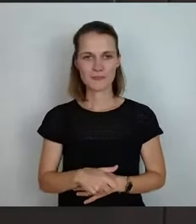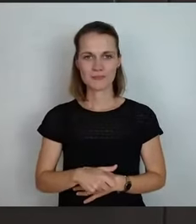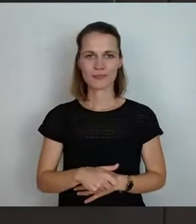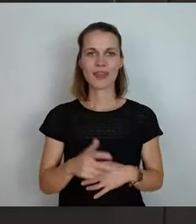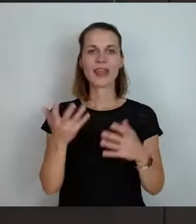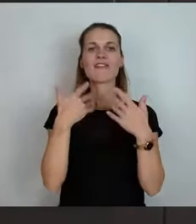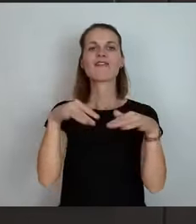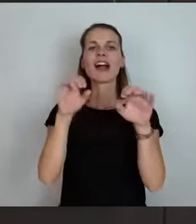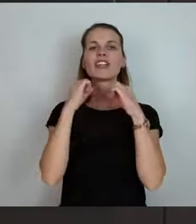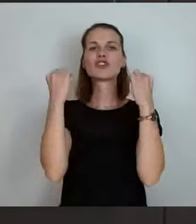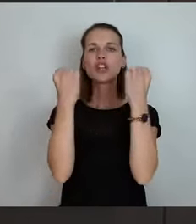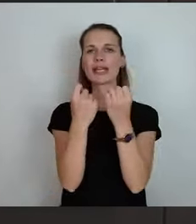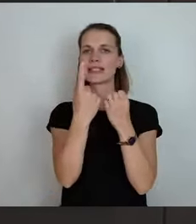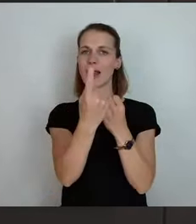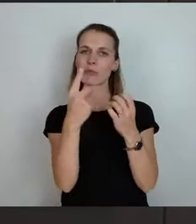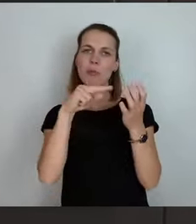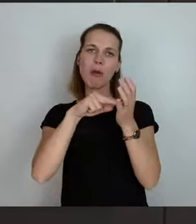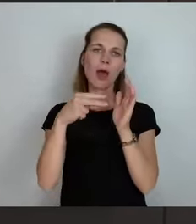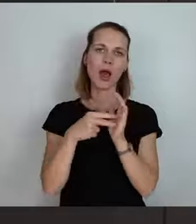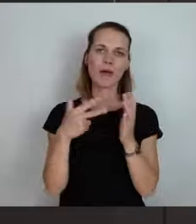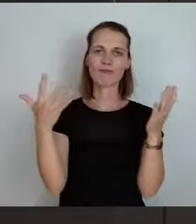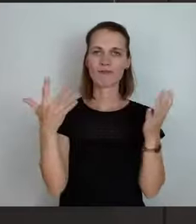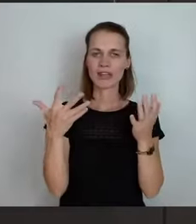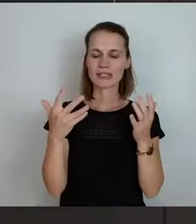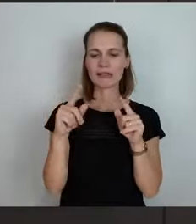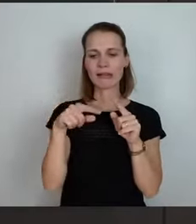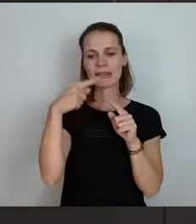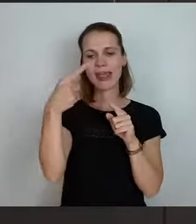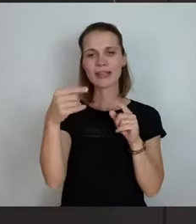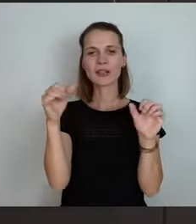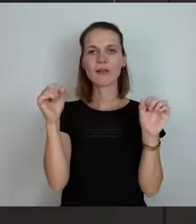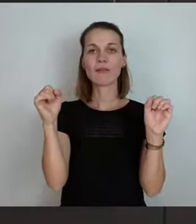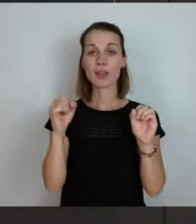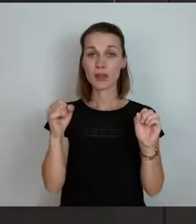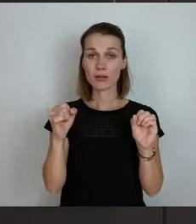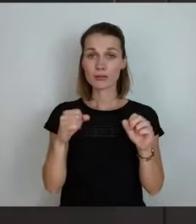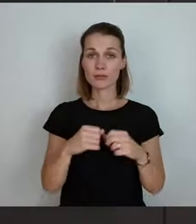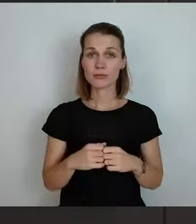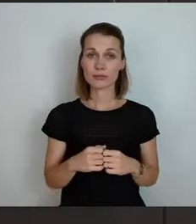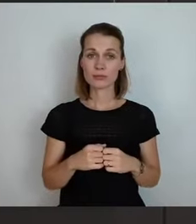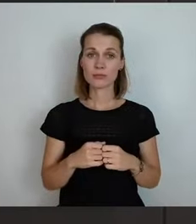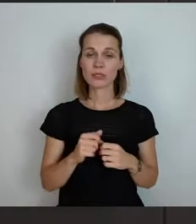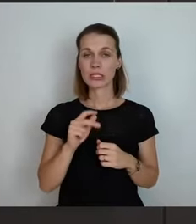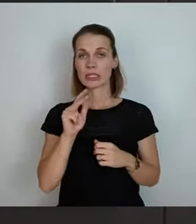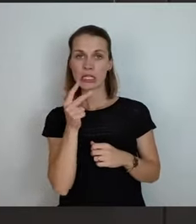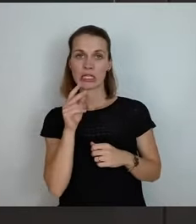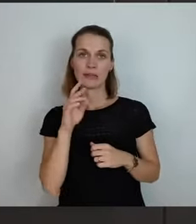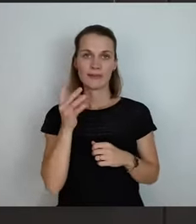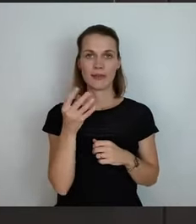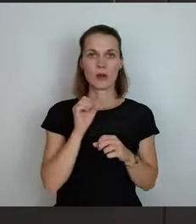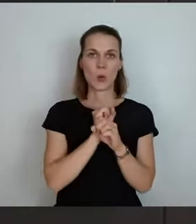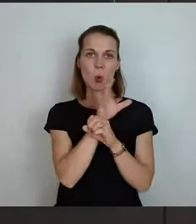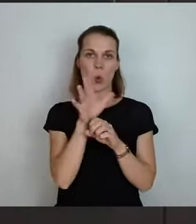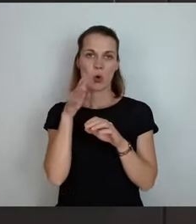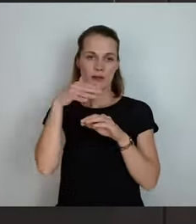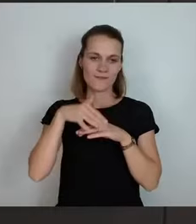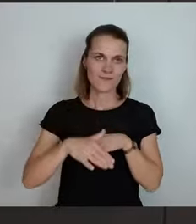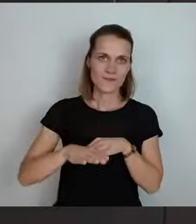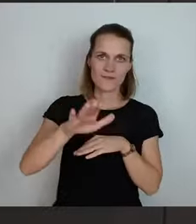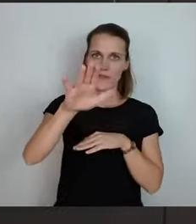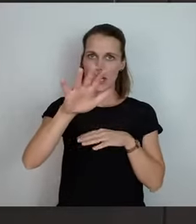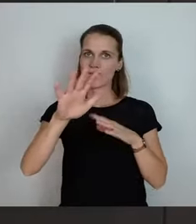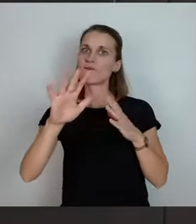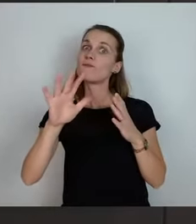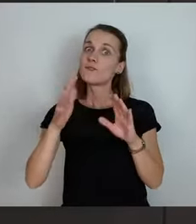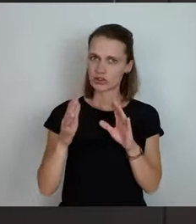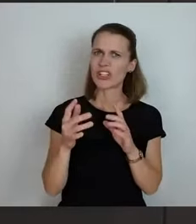jetzt geplant, um im nächsten Winter, die dritte oder vierte Corona-Welle scheint ja nun doch sich ein bisschen anzubauen,